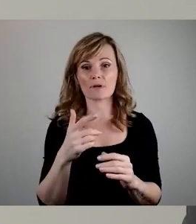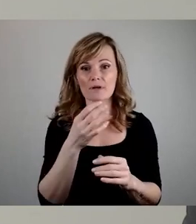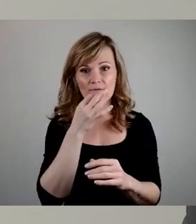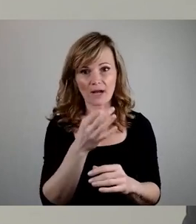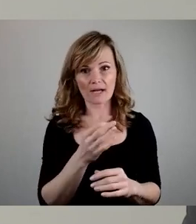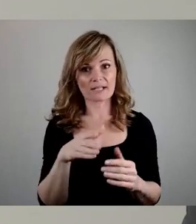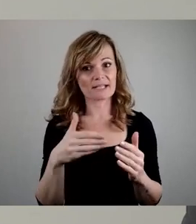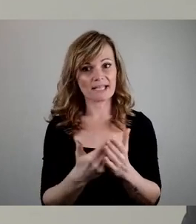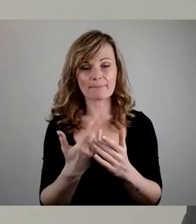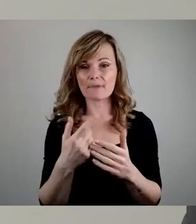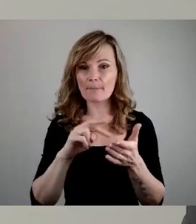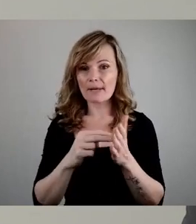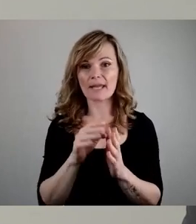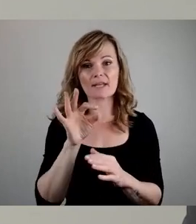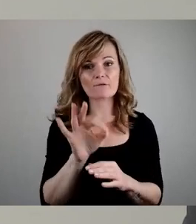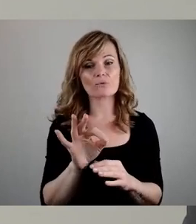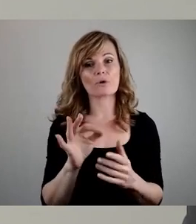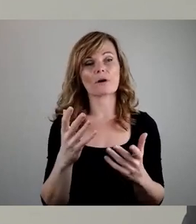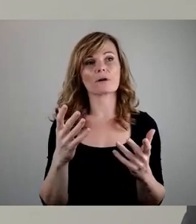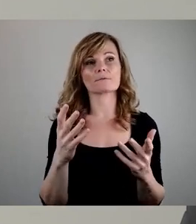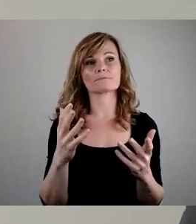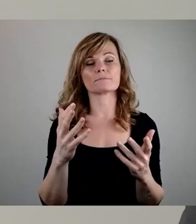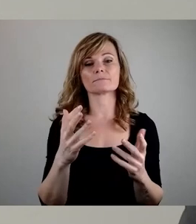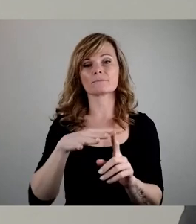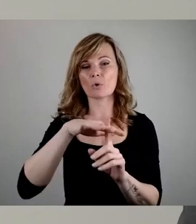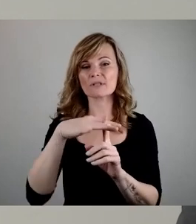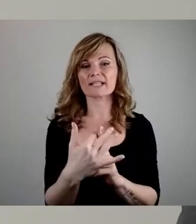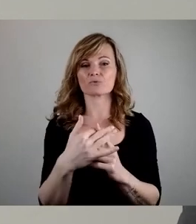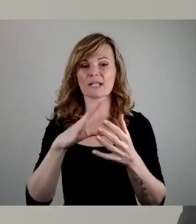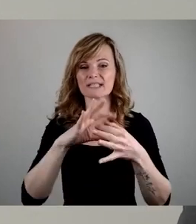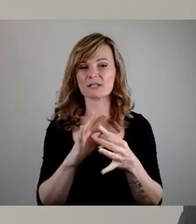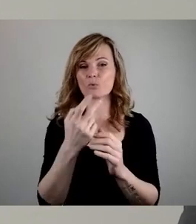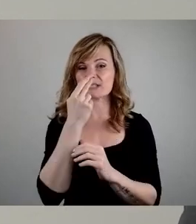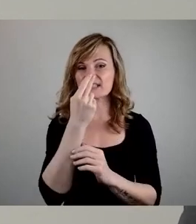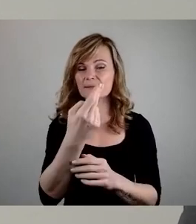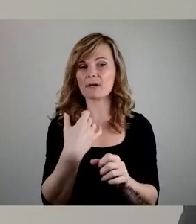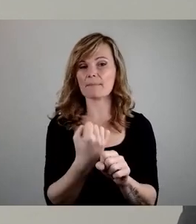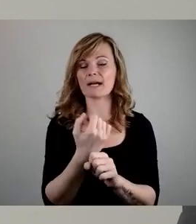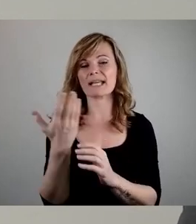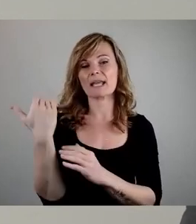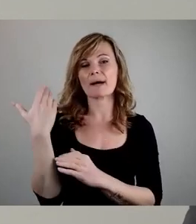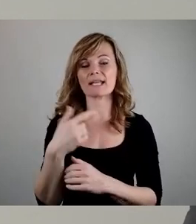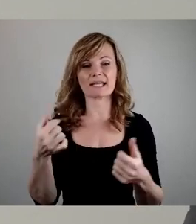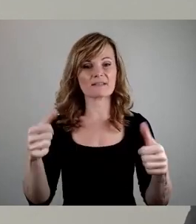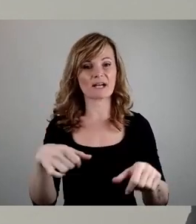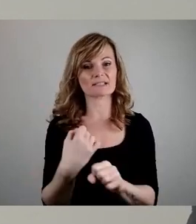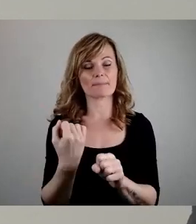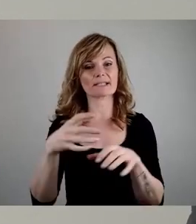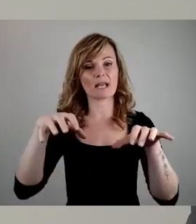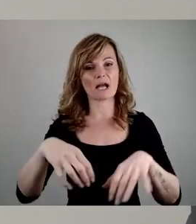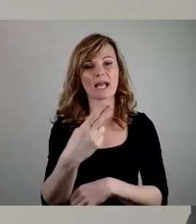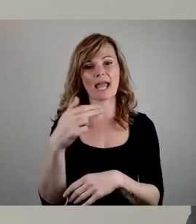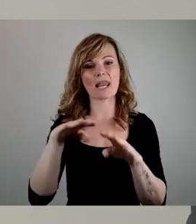es Pläne für die Kontextualisierung und Sichtbarmachung des ehemaligen Zwangsarbeiterlages Hellerberg an der Radeburger